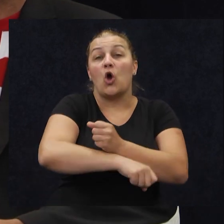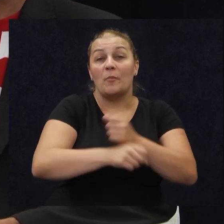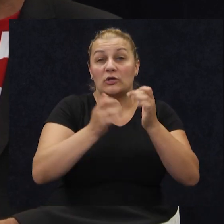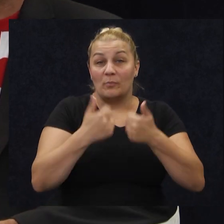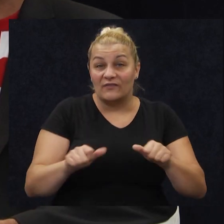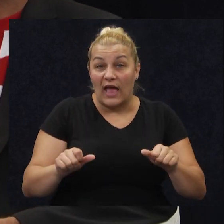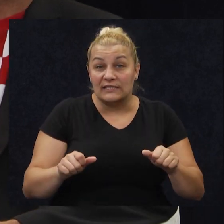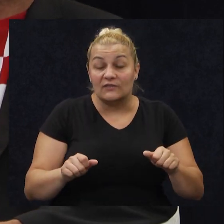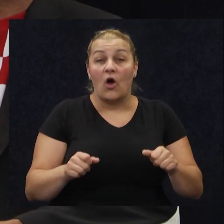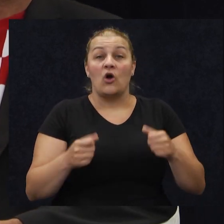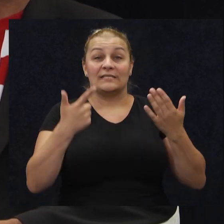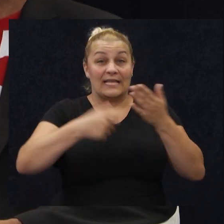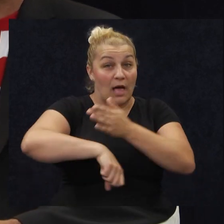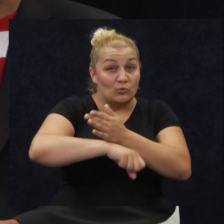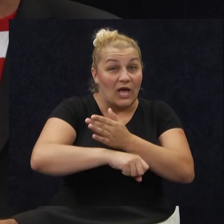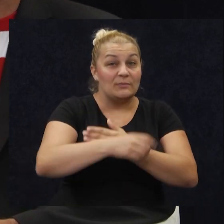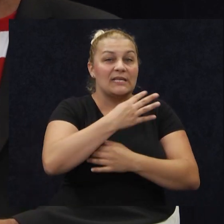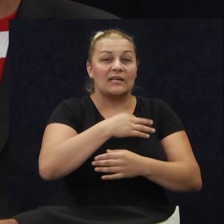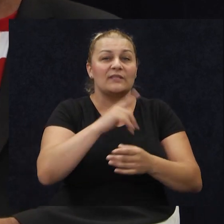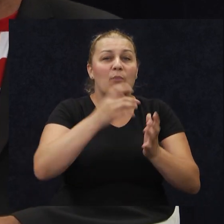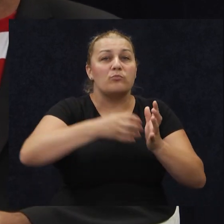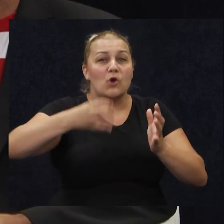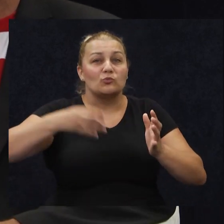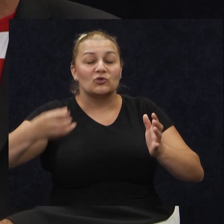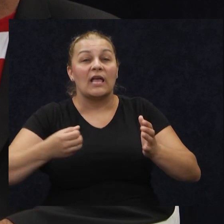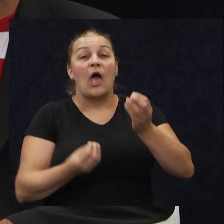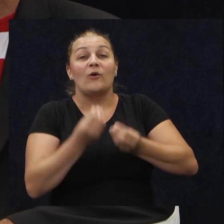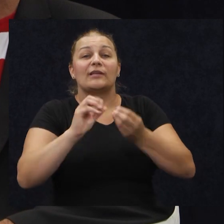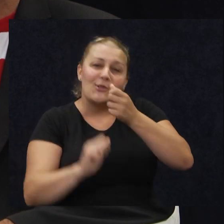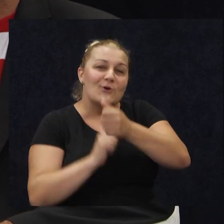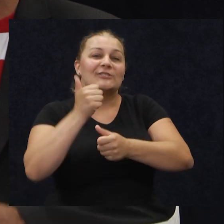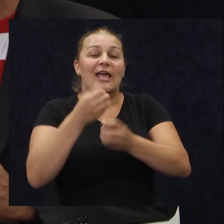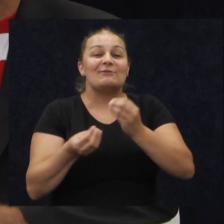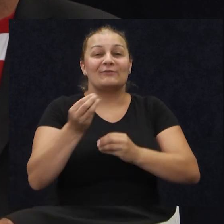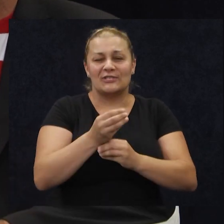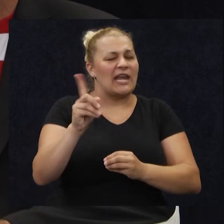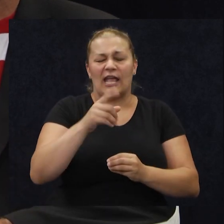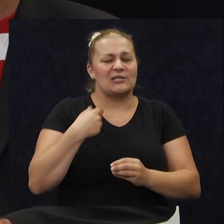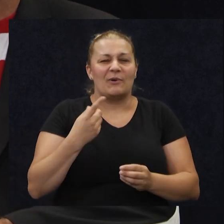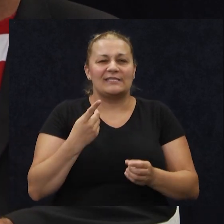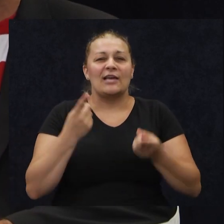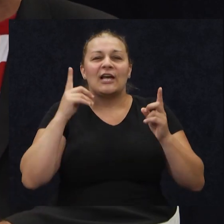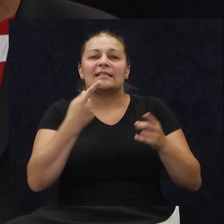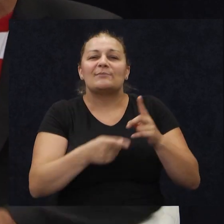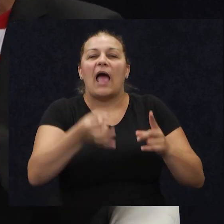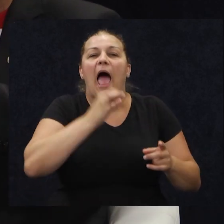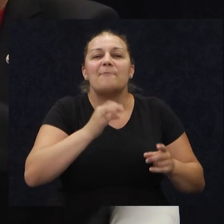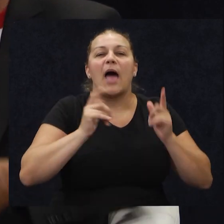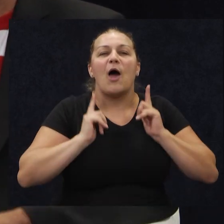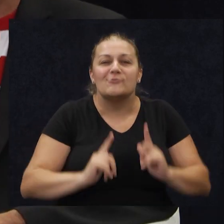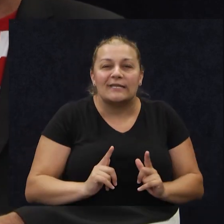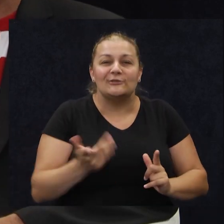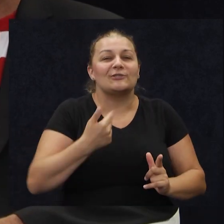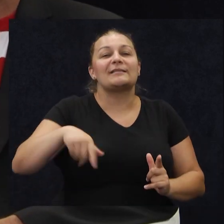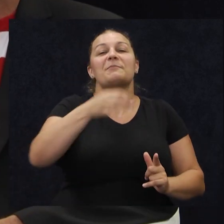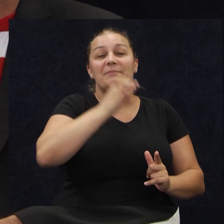sedam utakmica Hrvatska je zbog odnijih produžetaka odigljala jednu više, no nećemo se žaliti za sve one apaurine, normabele koje smo pili. I vi,